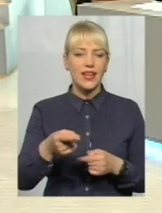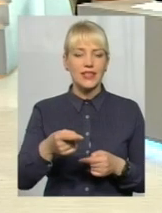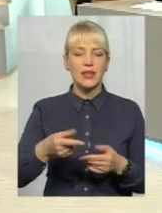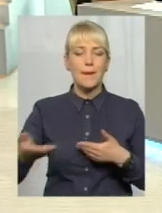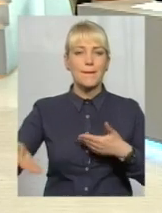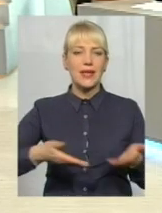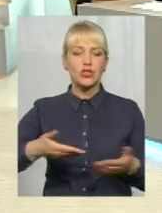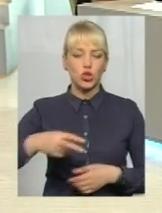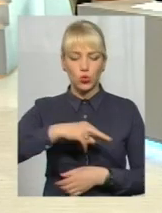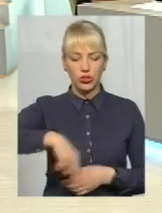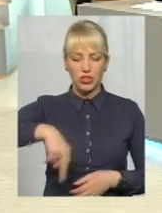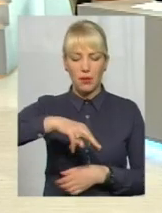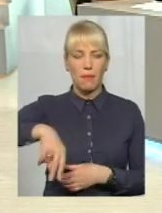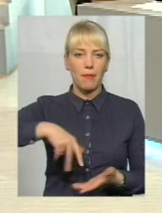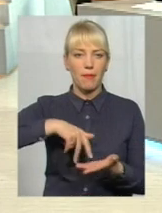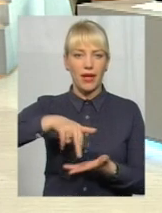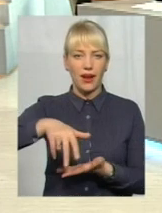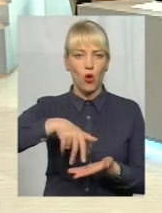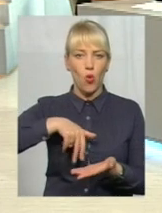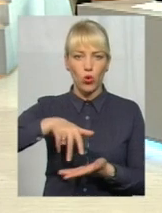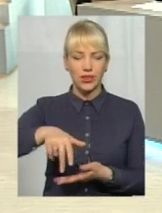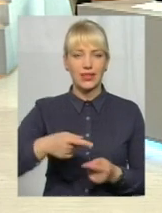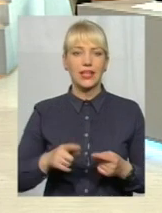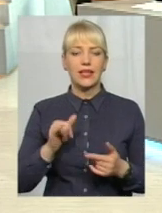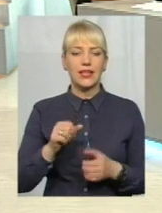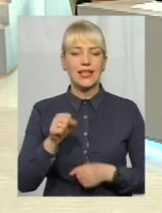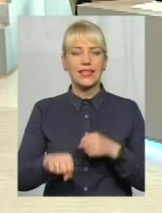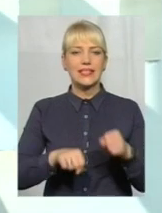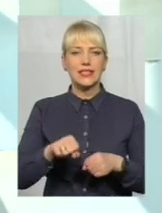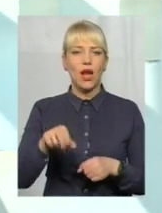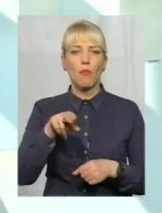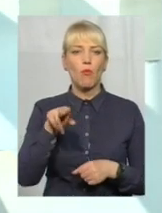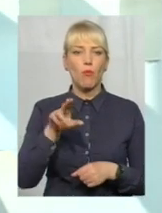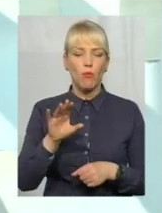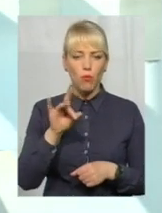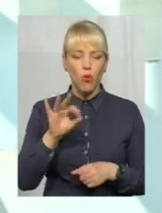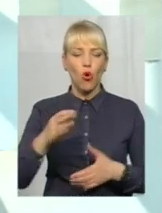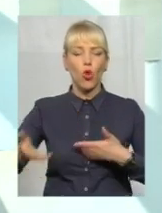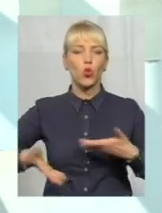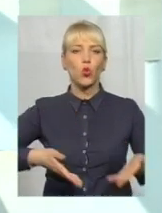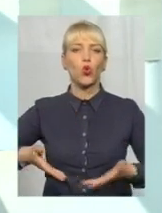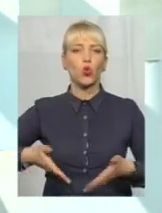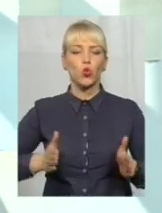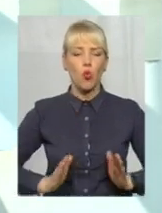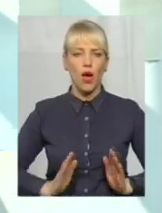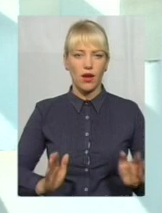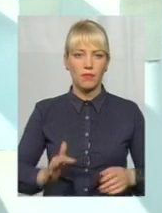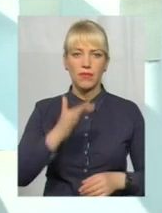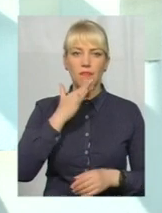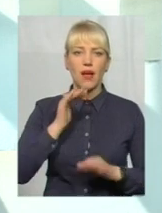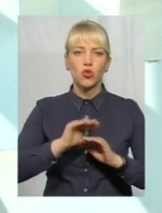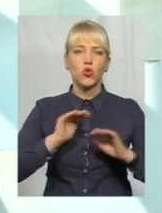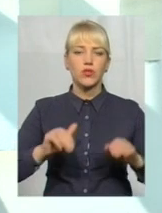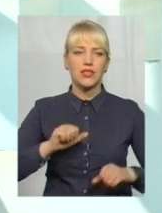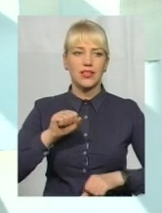їзда по тротуарам, це теж, особливо в пішохідній частині Проскурівській. Багато досить дітей катаються